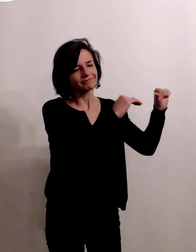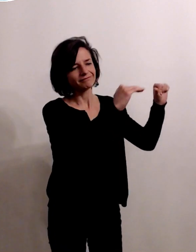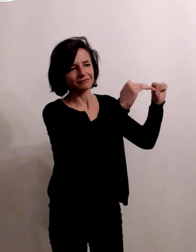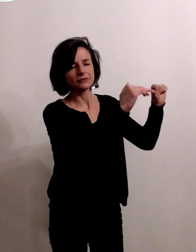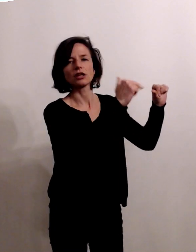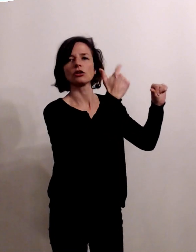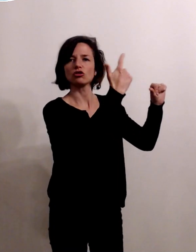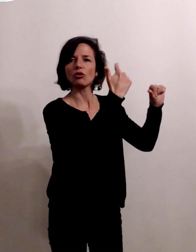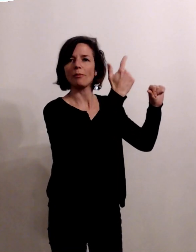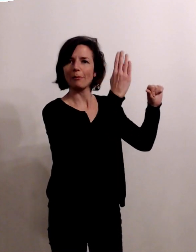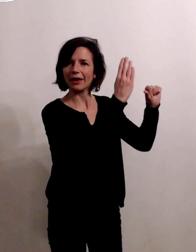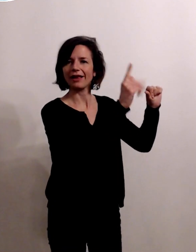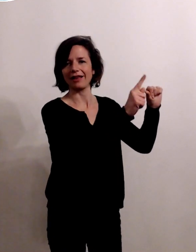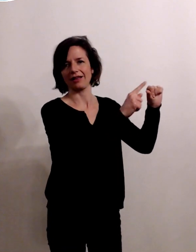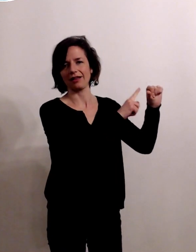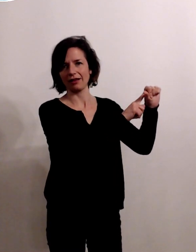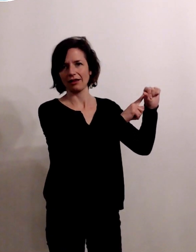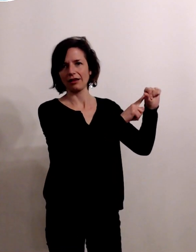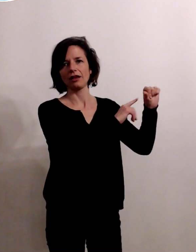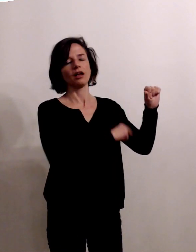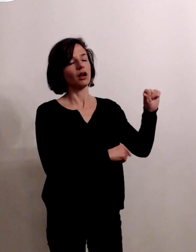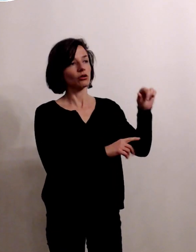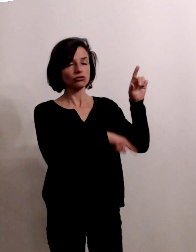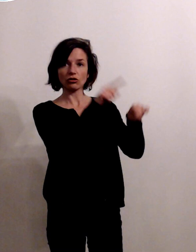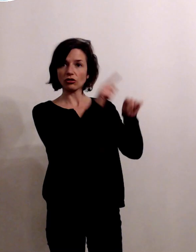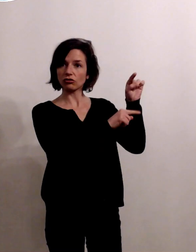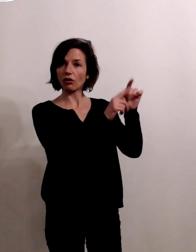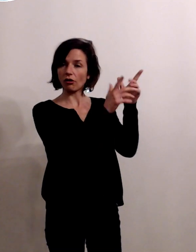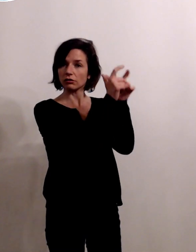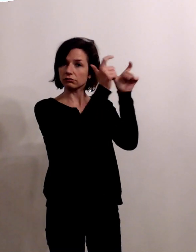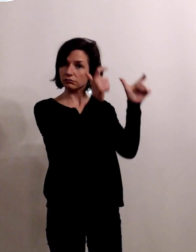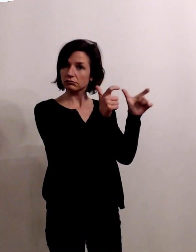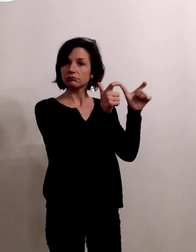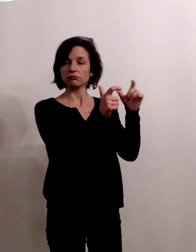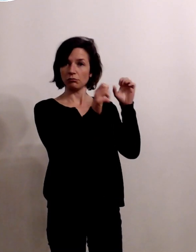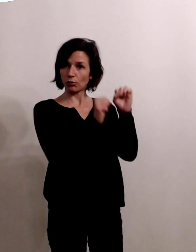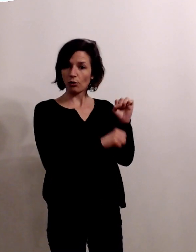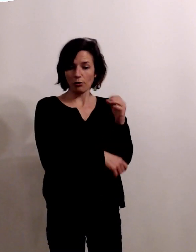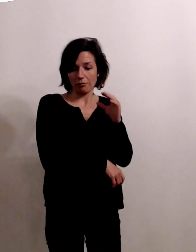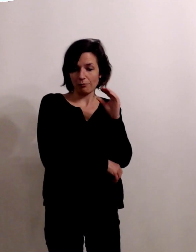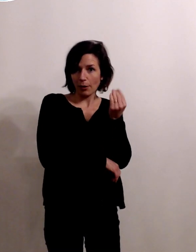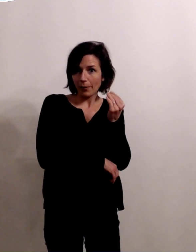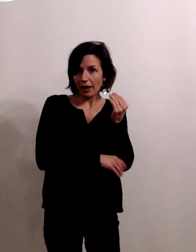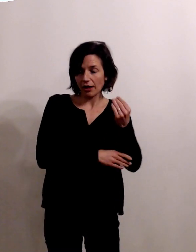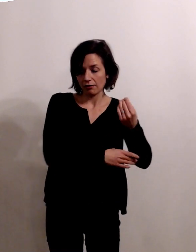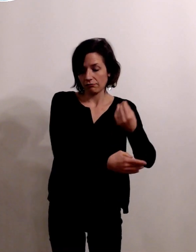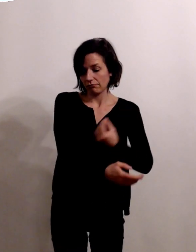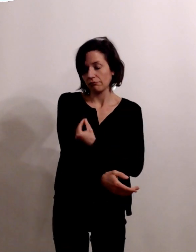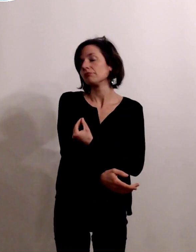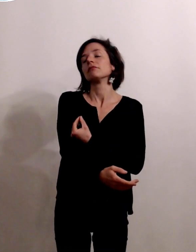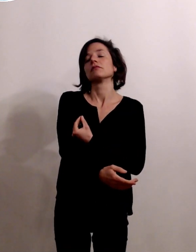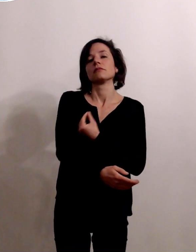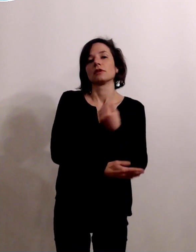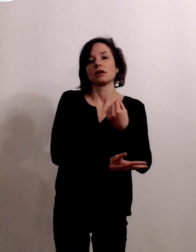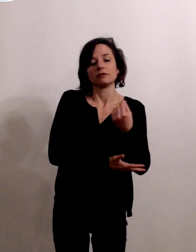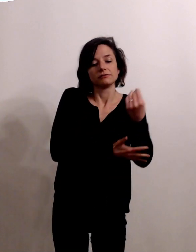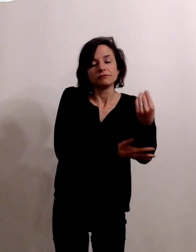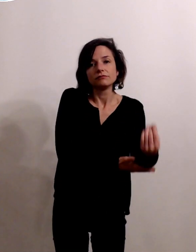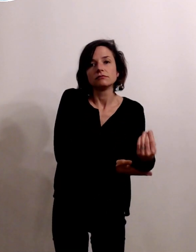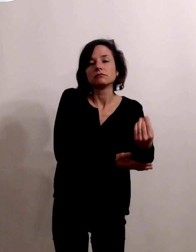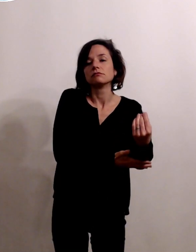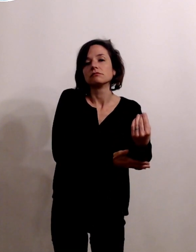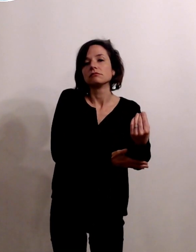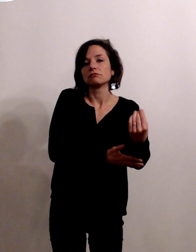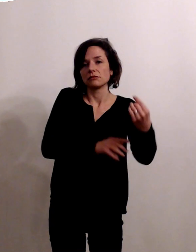types 2 où on peut prendre en charge des enfants avec des perfusions centrales c'est à dire ce qu'on appelle un